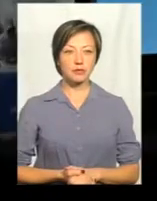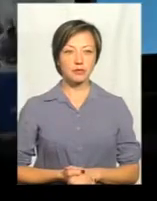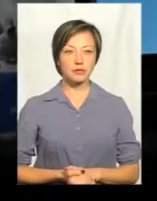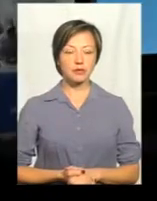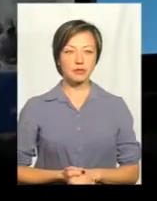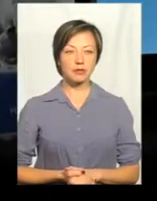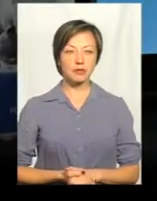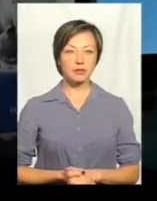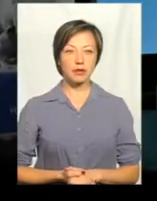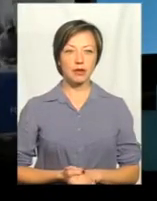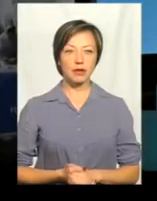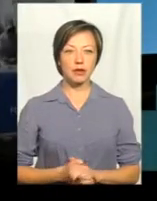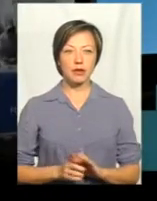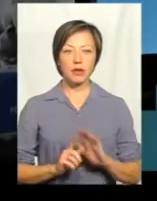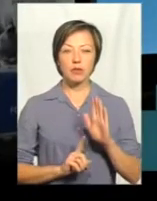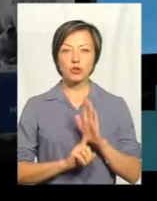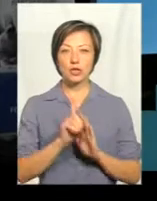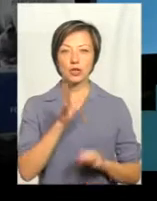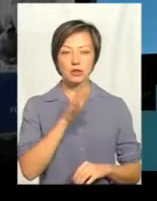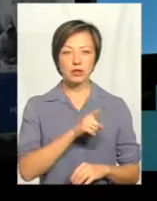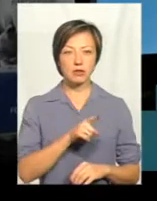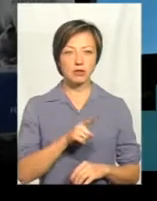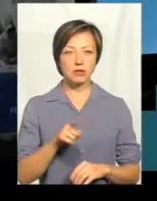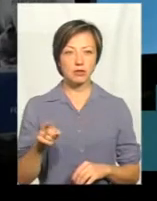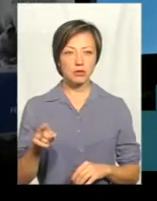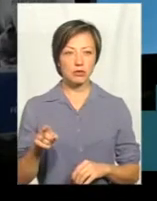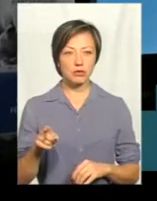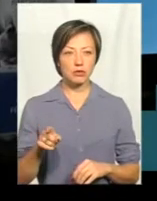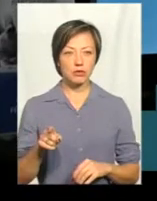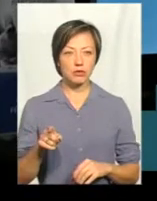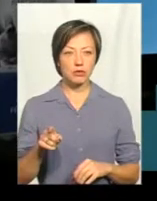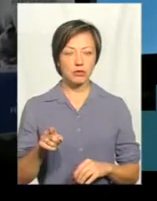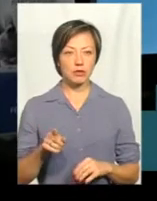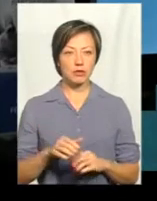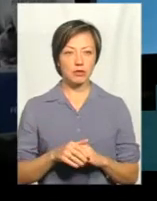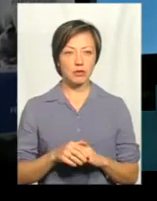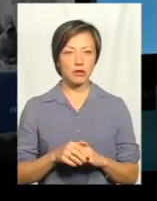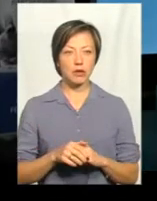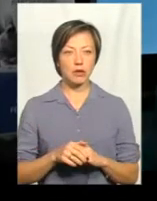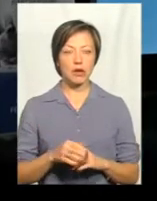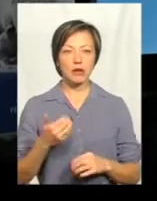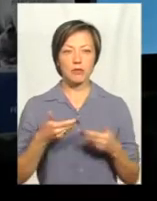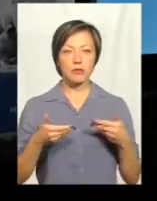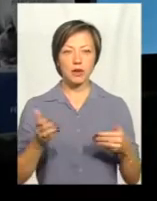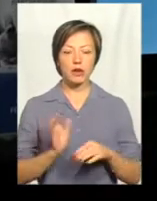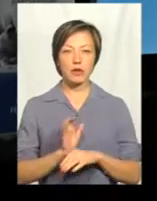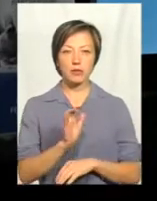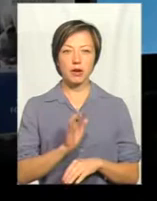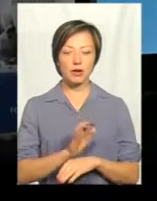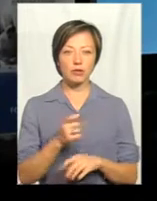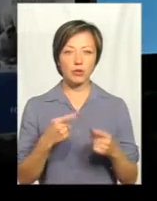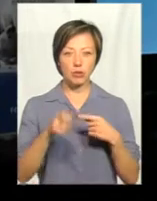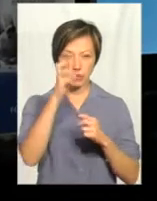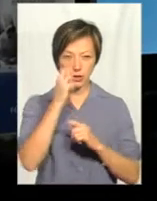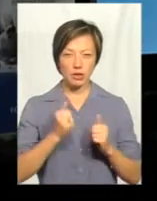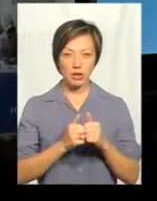Починається сезон, декабрь, ноябрь, ми відправимо до іншої країни товари, скільки тонн.